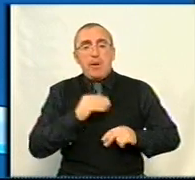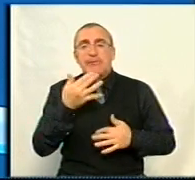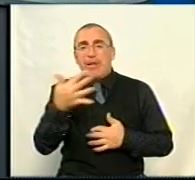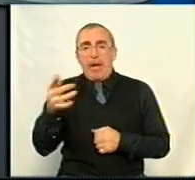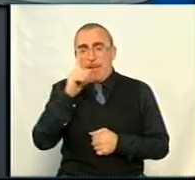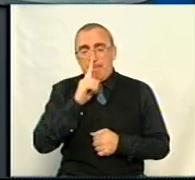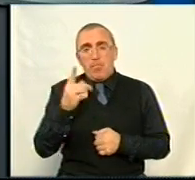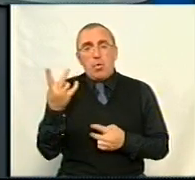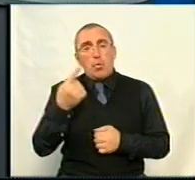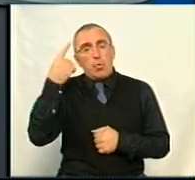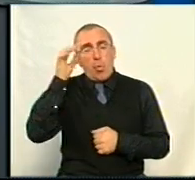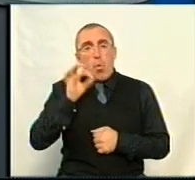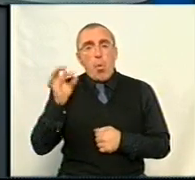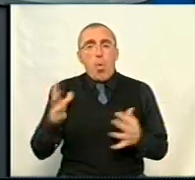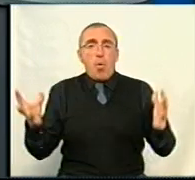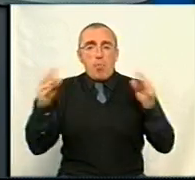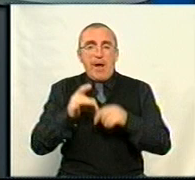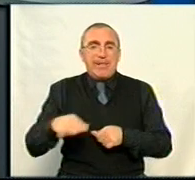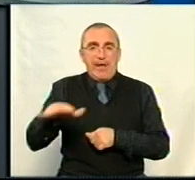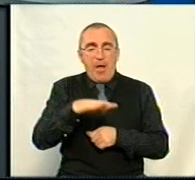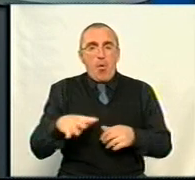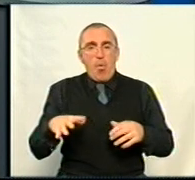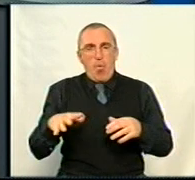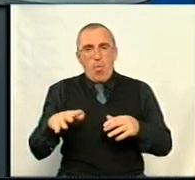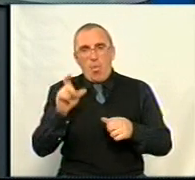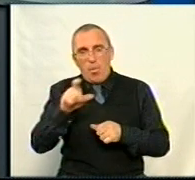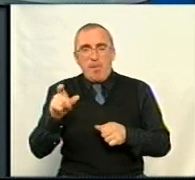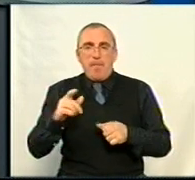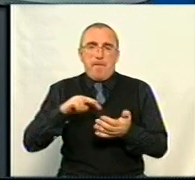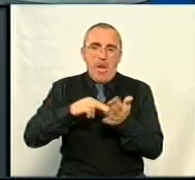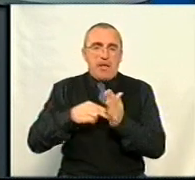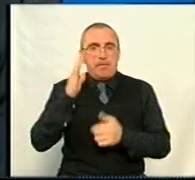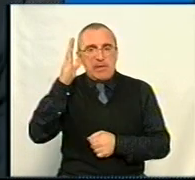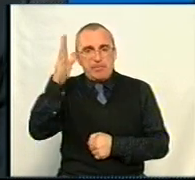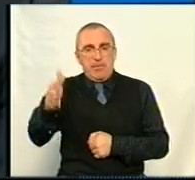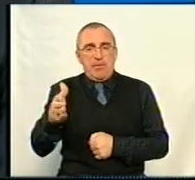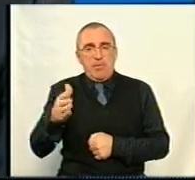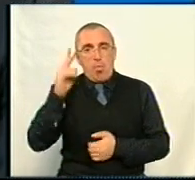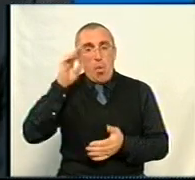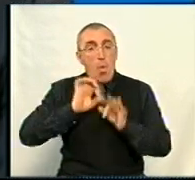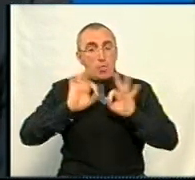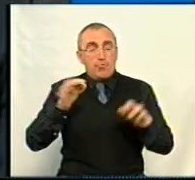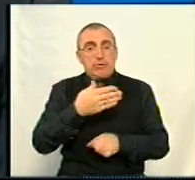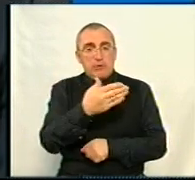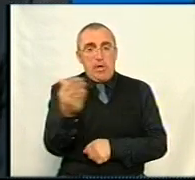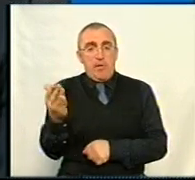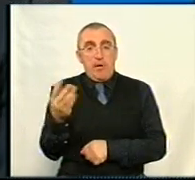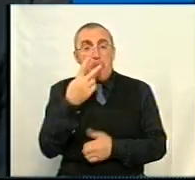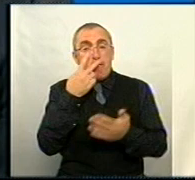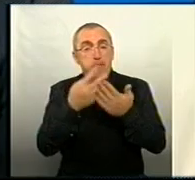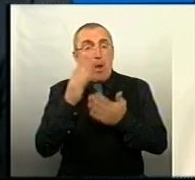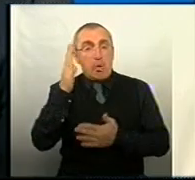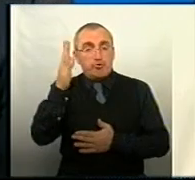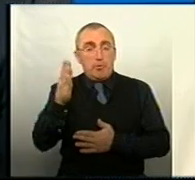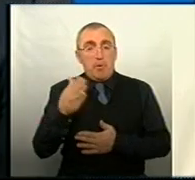місяців. Треба думати вже про об'єднані територіальні громади, про план перспективний. Ви знаєте, озвучено вами бачення,